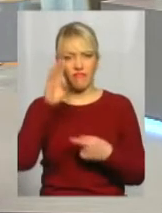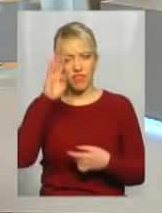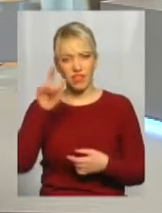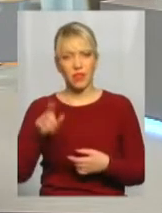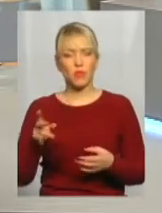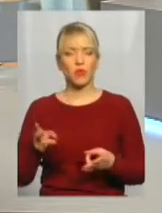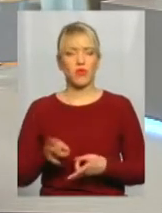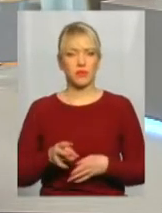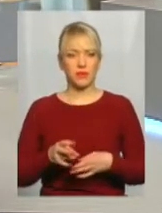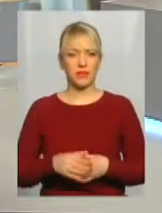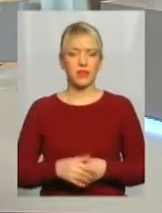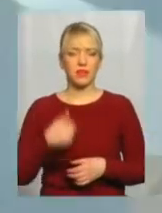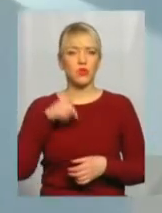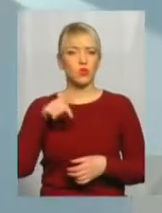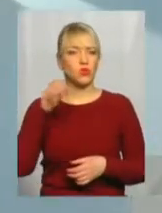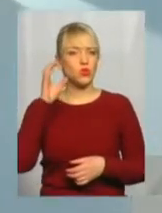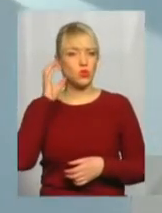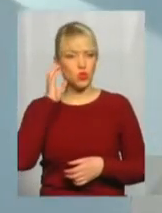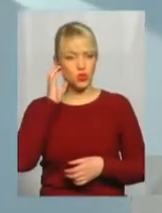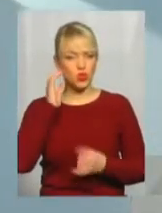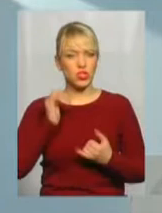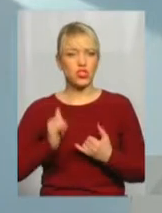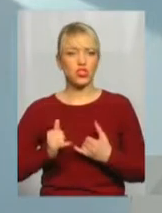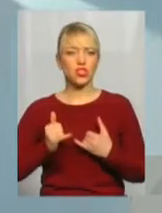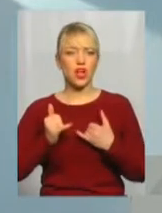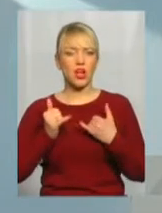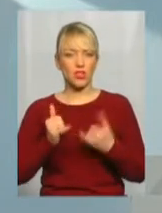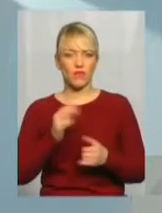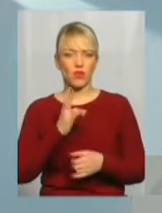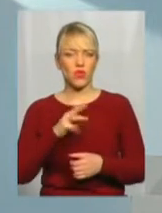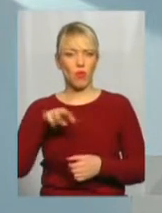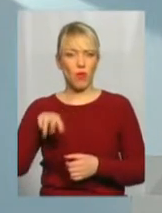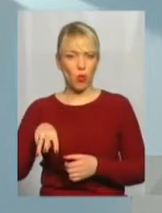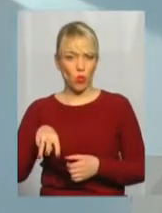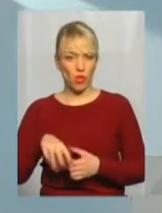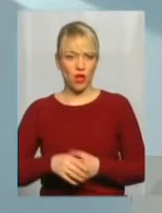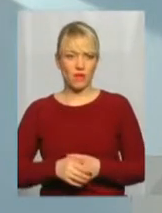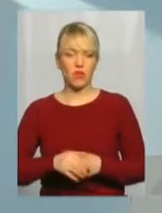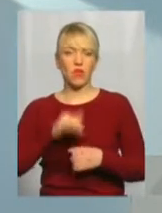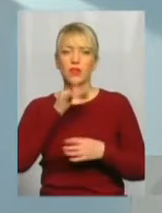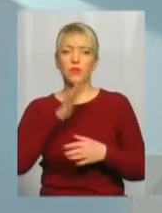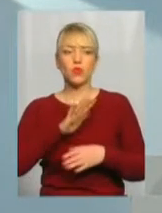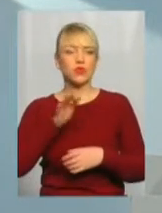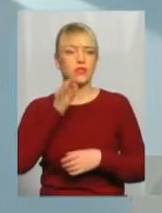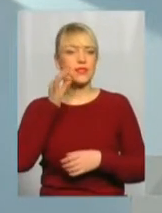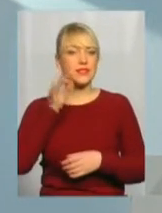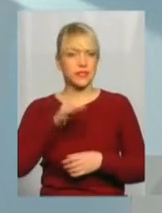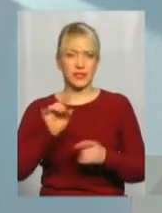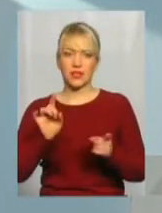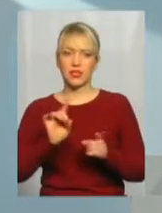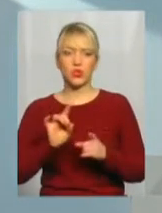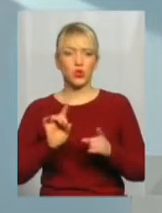Я тут, слухаючи, шановну Ніну Миколаївну, не можу не сказати, що